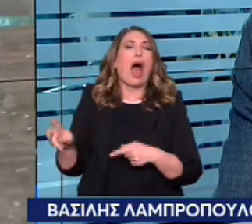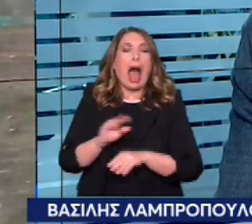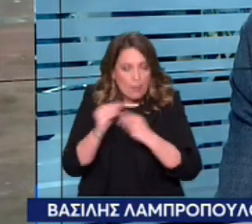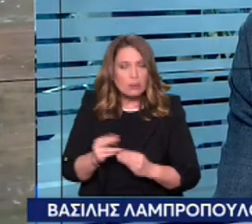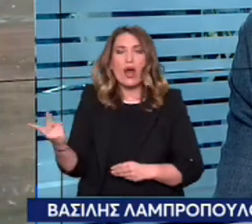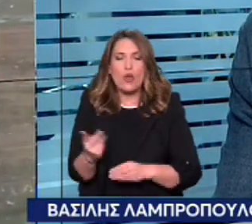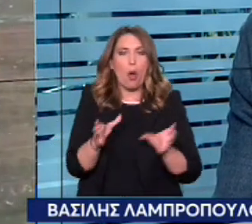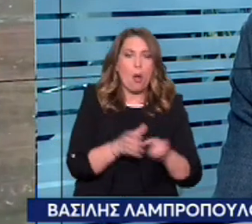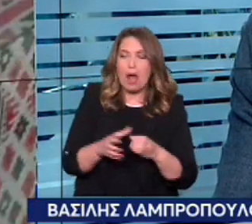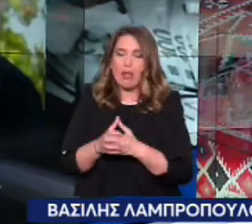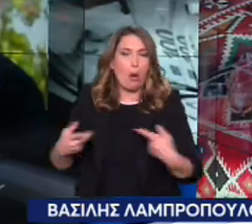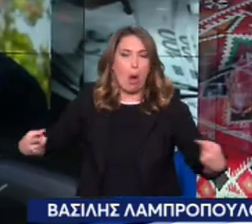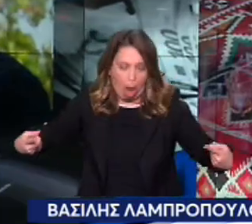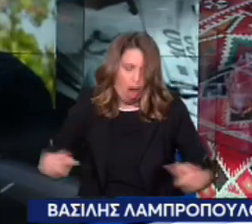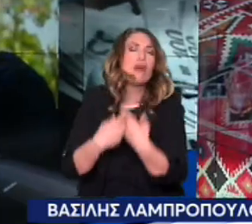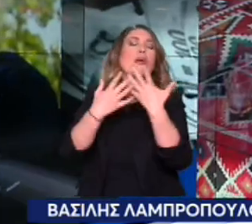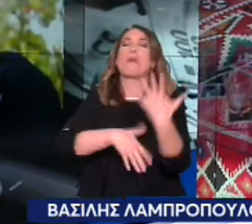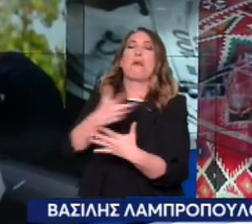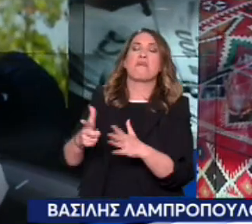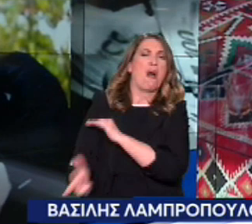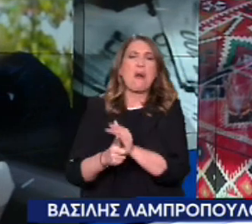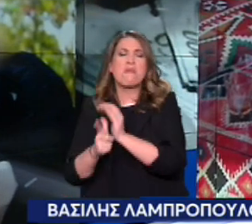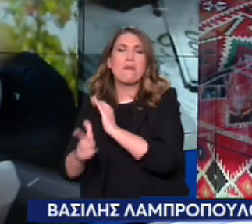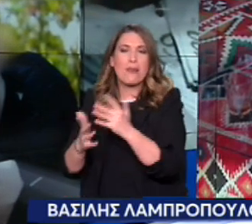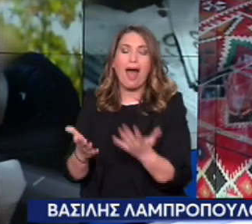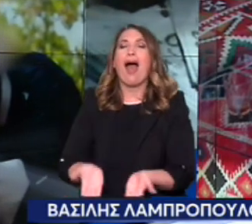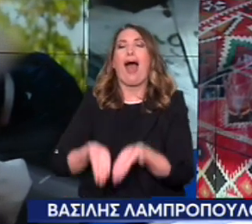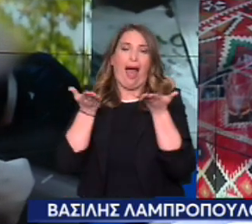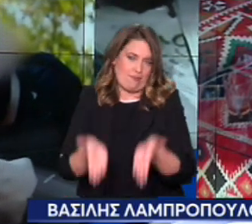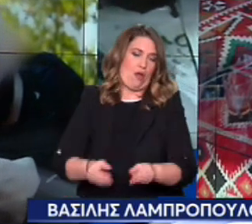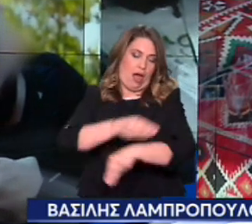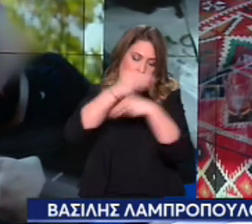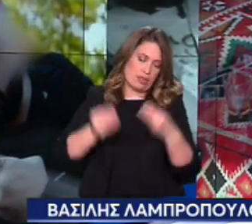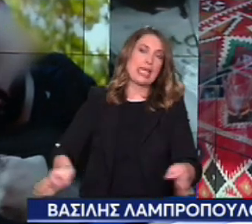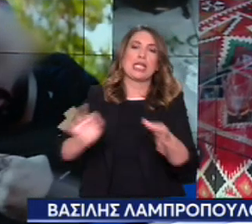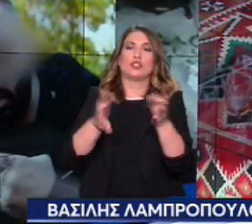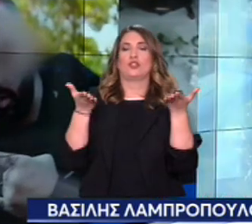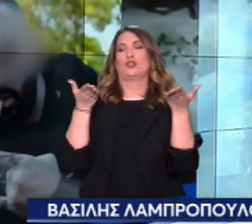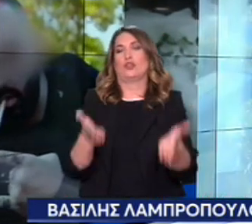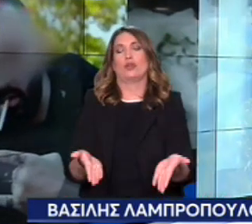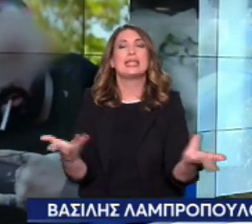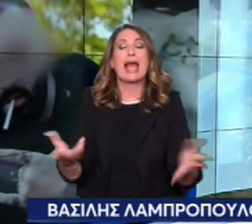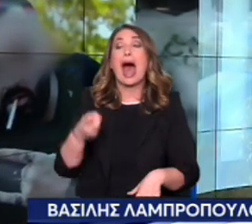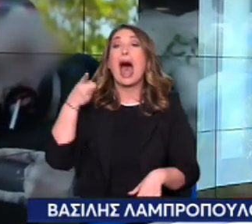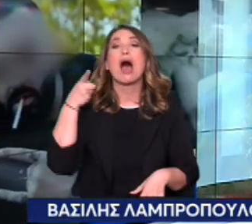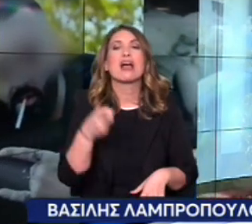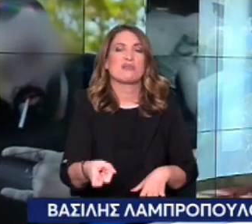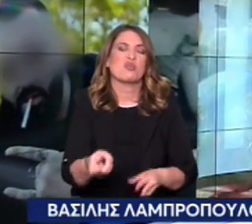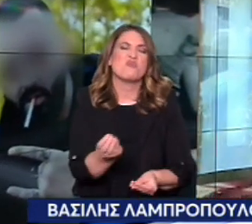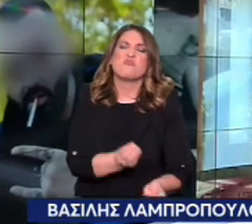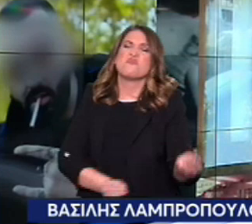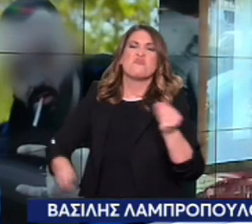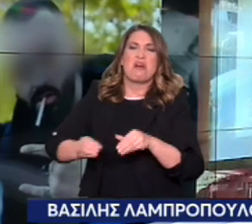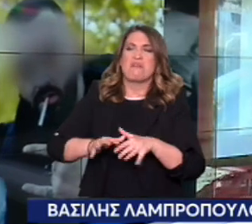Αυτό λοιπόν είναι το οποίο μπορεί να δημιουργήσει όλη αυτή η ιστορία που περιγράφουμε. Την εγκληματικότητα, την κλιμάκωση και την